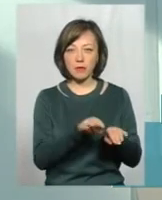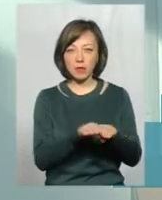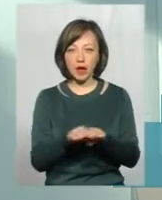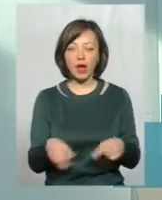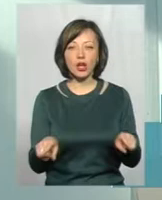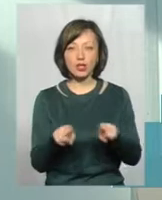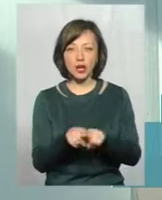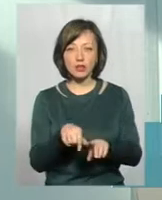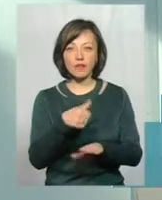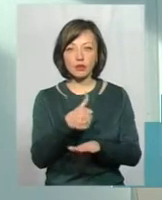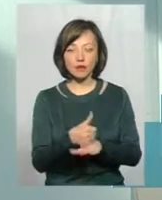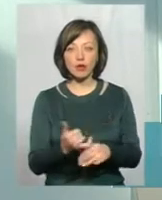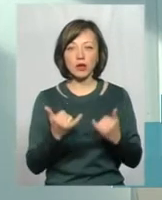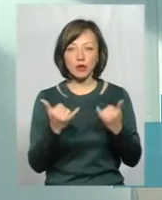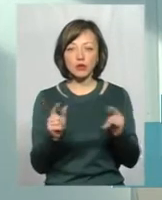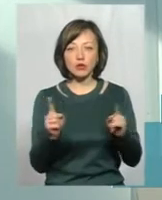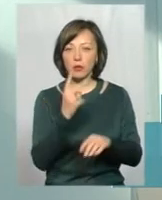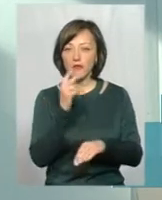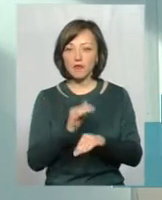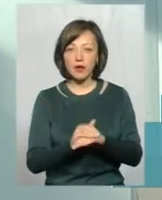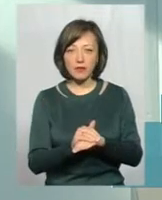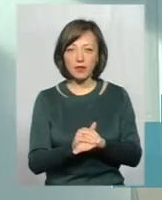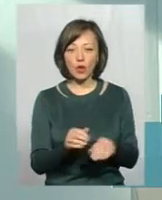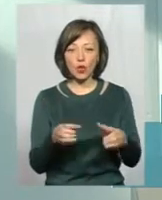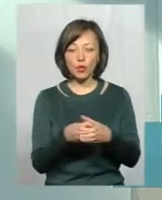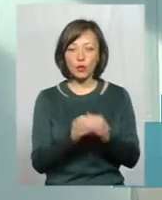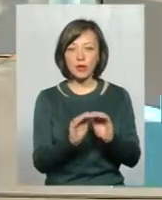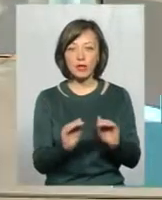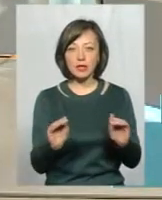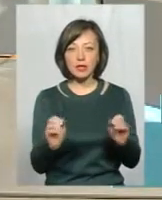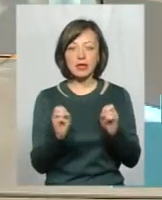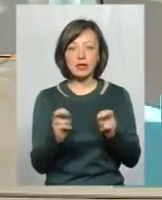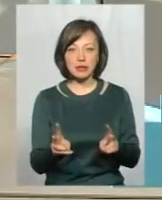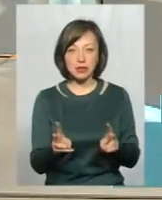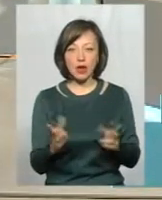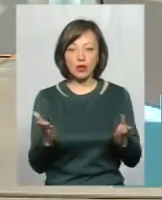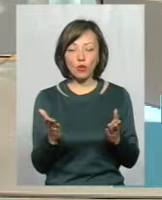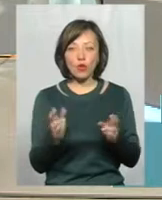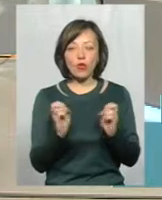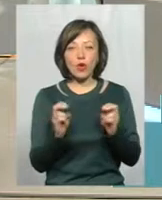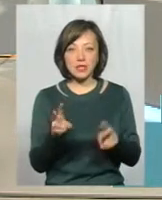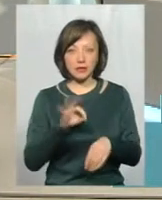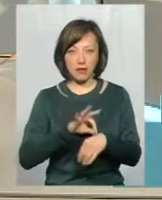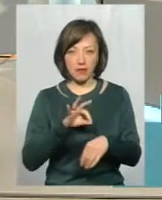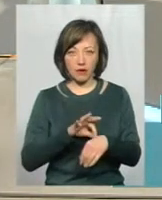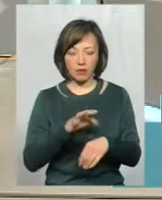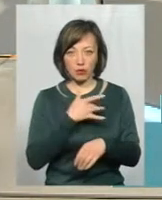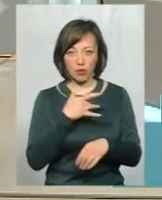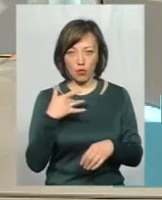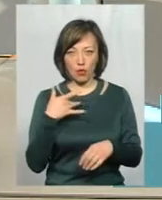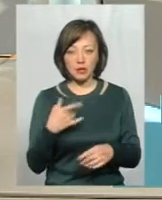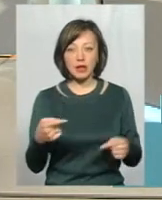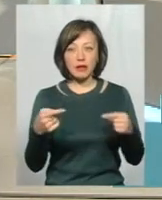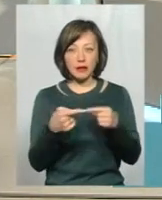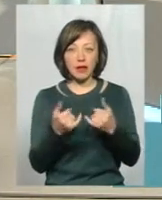а також в основному для того, щоб виявити групи дітей, групи риска, которым угрожає заболевання туберкуліза. Именно